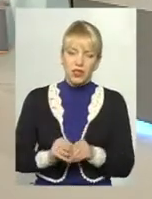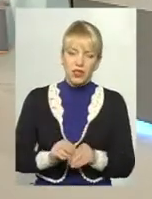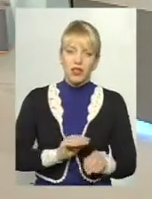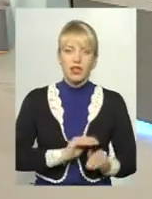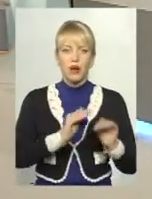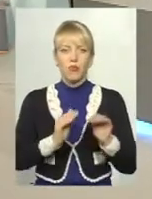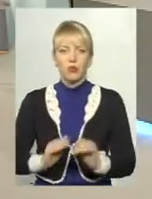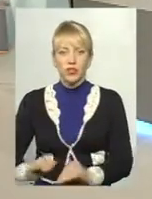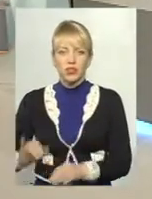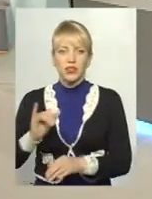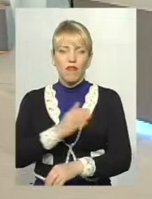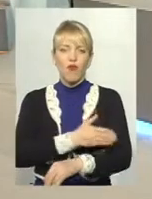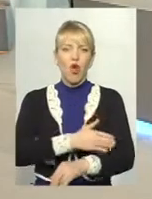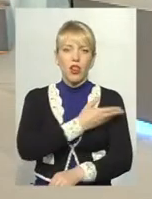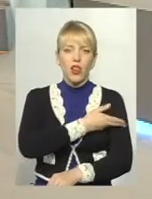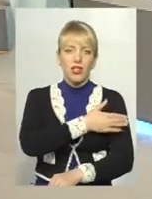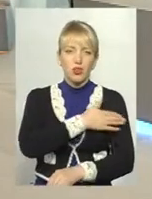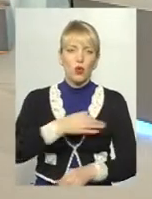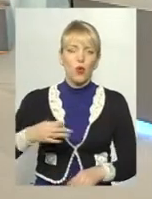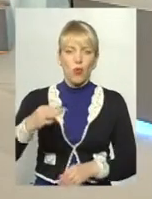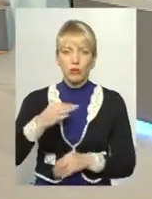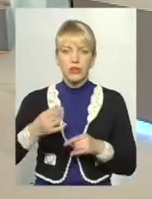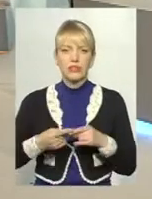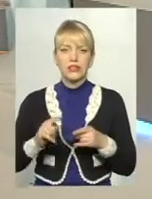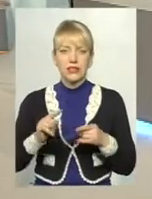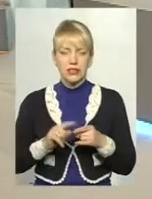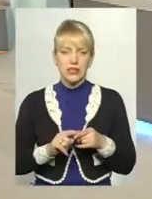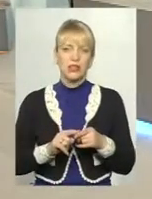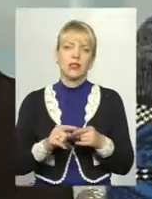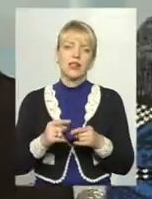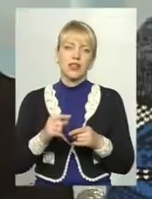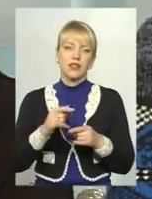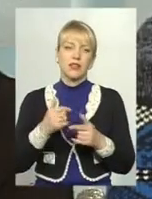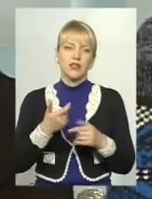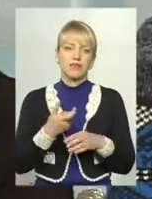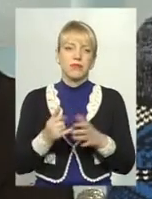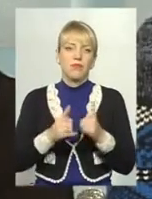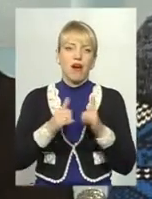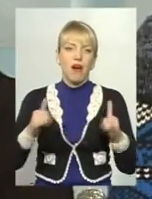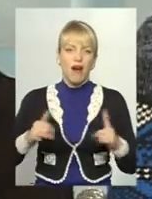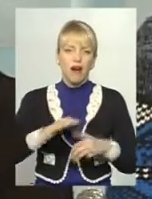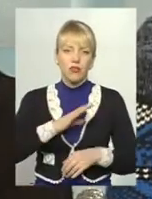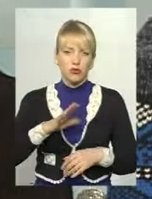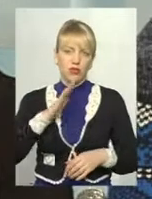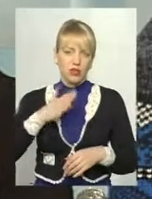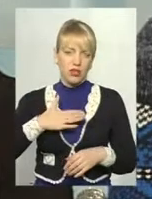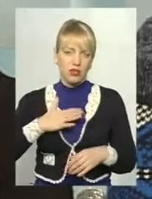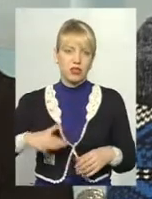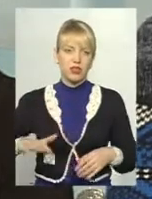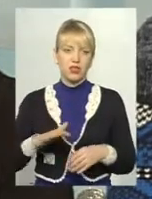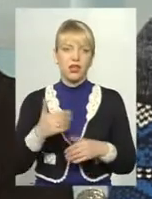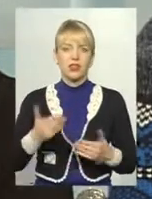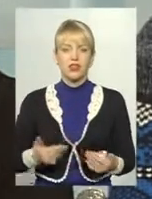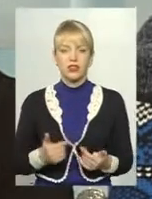такими однорідними. Ви ж знаєте, навіть в двох сусідніх селах по-різному родини, Христини. І я не раз казав, життя мені